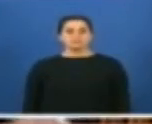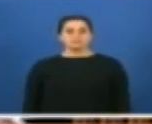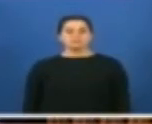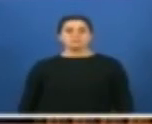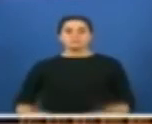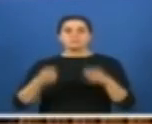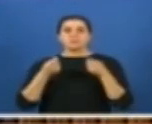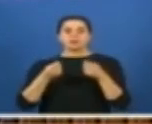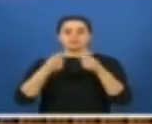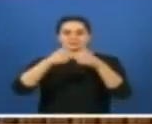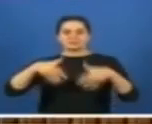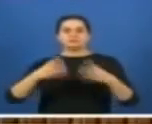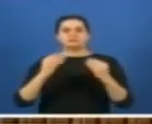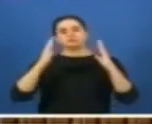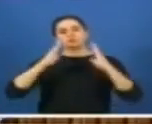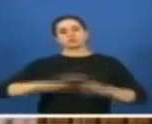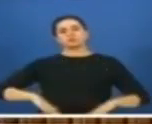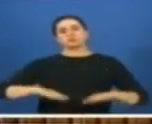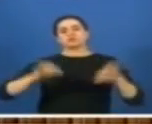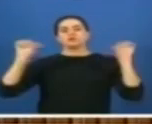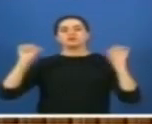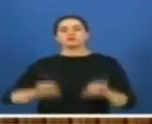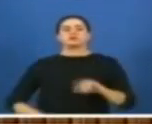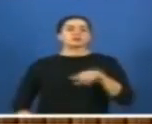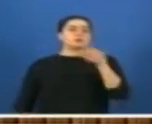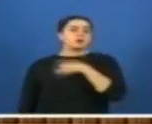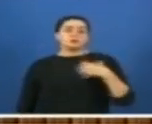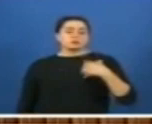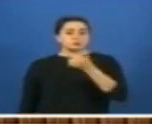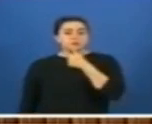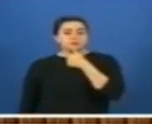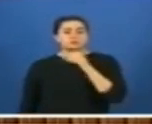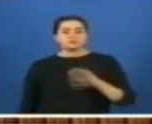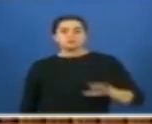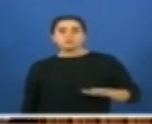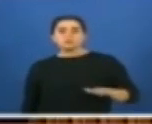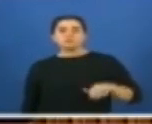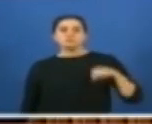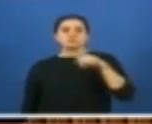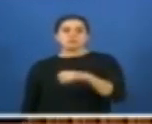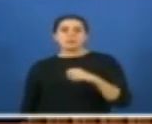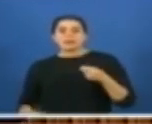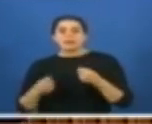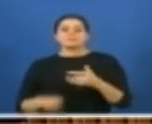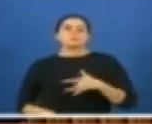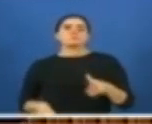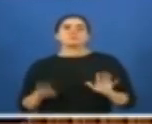Eğitim sistemi çökmüş vaziyette. Hiçbir anne baba çocuğunun eğitiminden memnun değil.